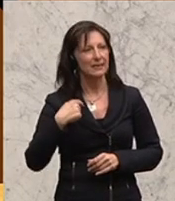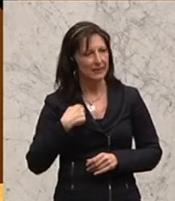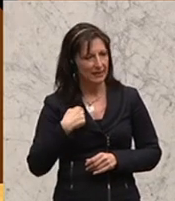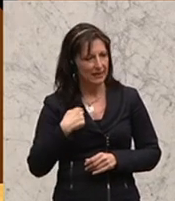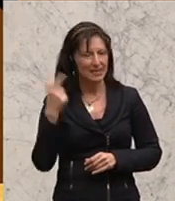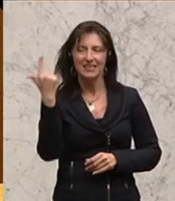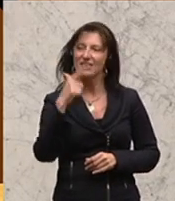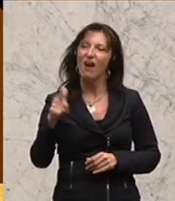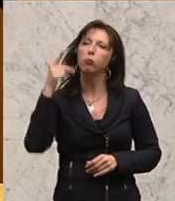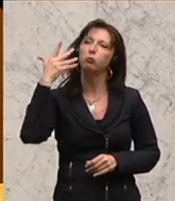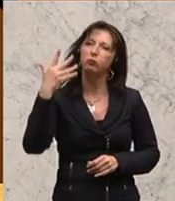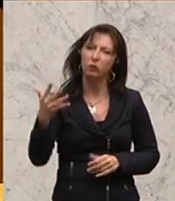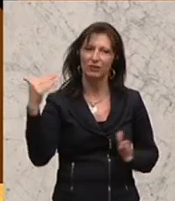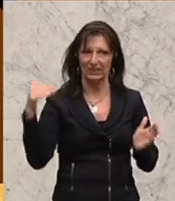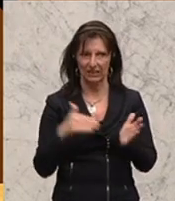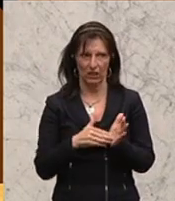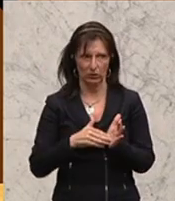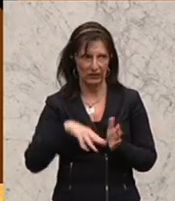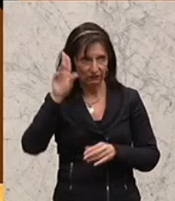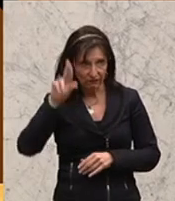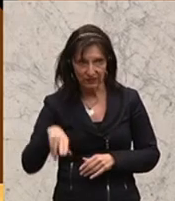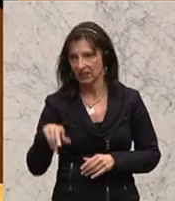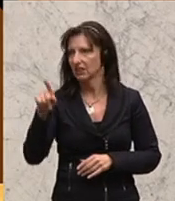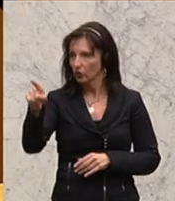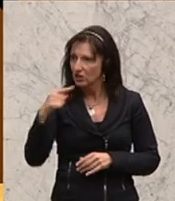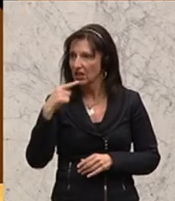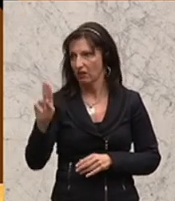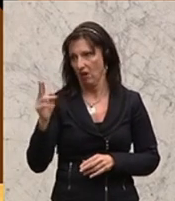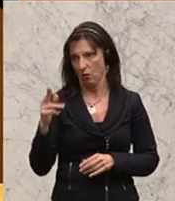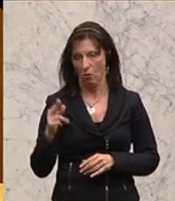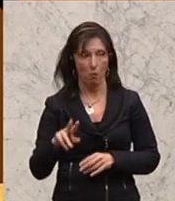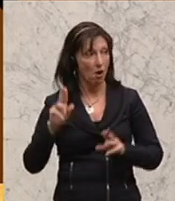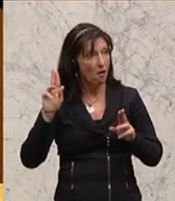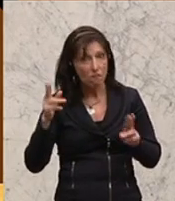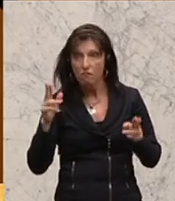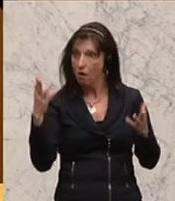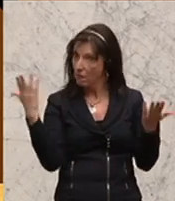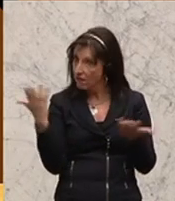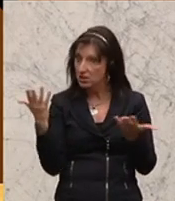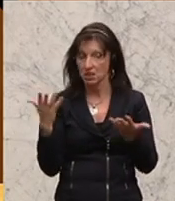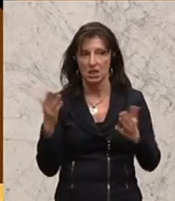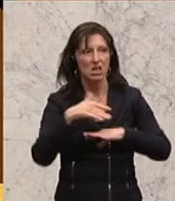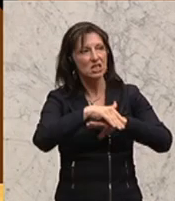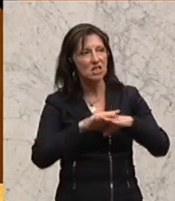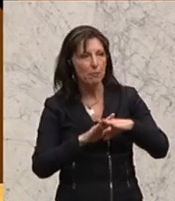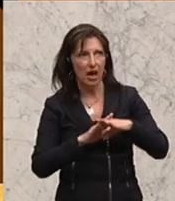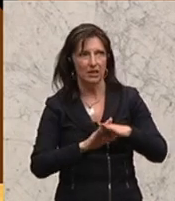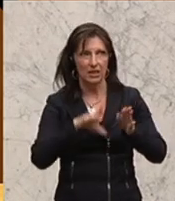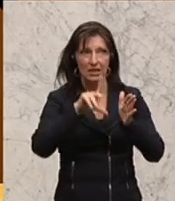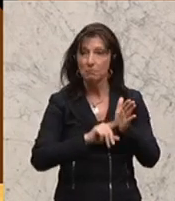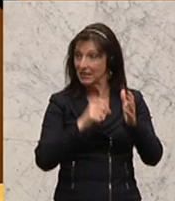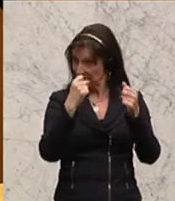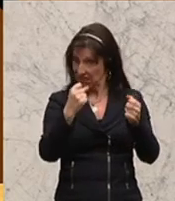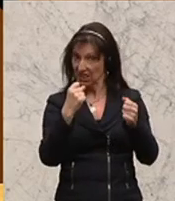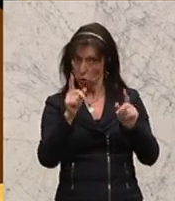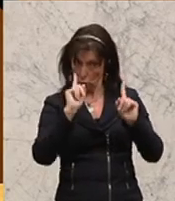Ich 250.000. Ja, in Wien, und ich kann Ihnen sagen, warum. Weil es oft so ist in der Praxis, dass die Gemeinden für die Mindestsicherung